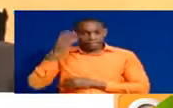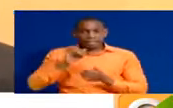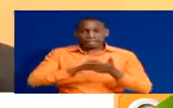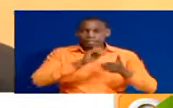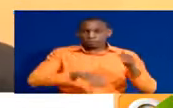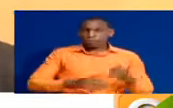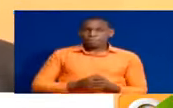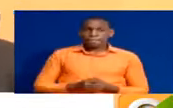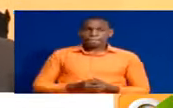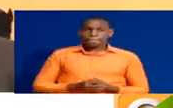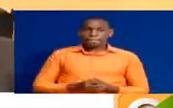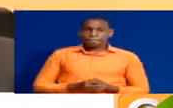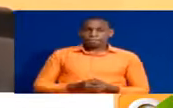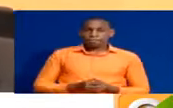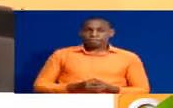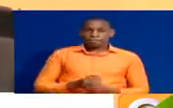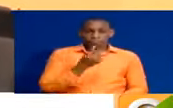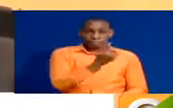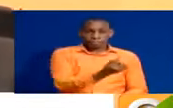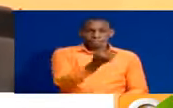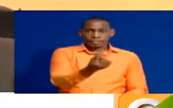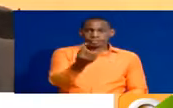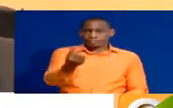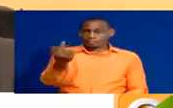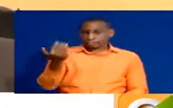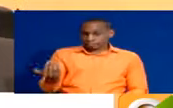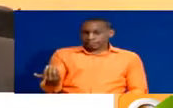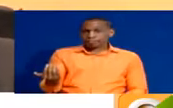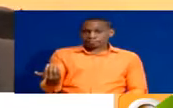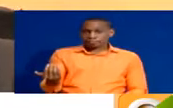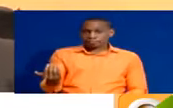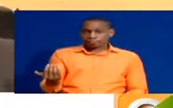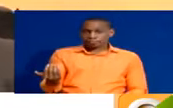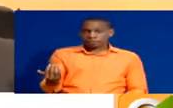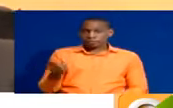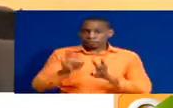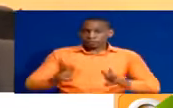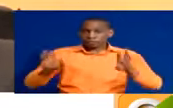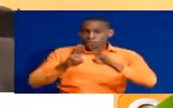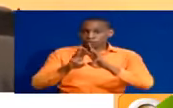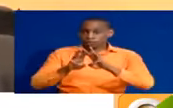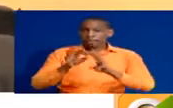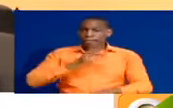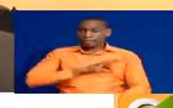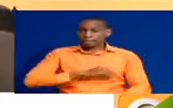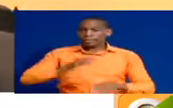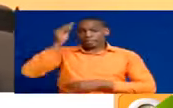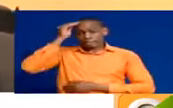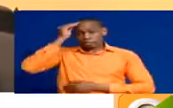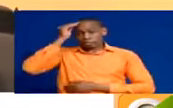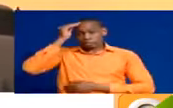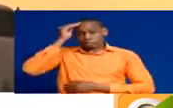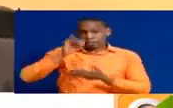ya kwamba, kila mtoto anafaa kupata faida ya iye